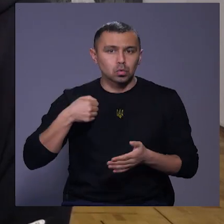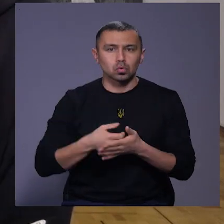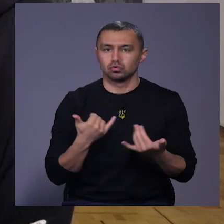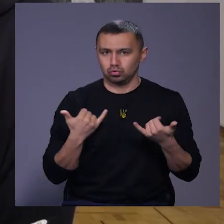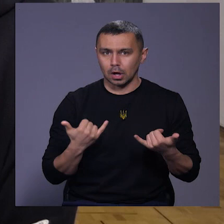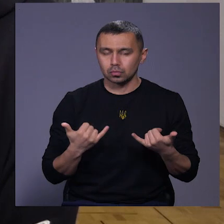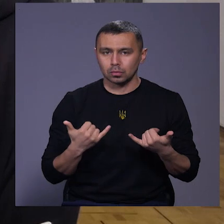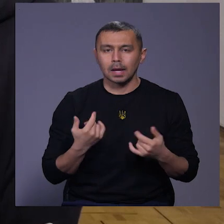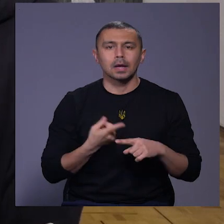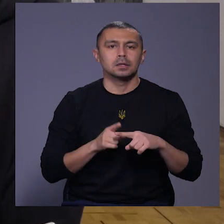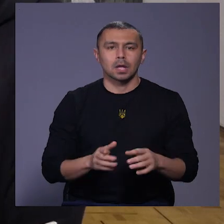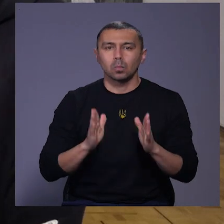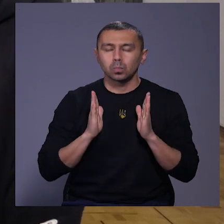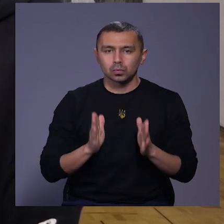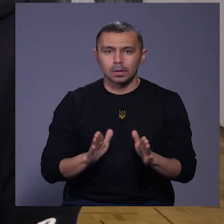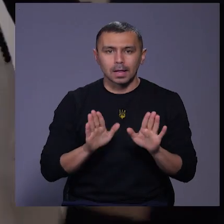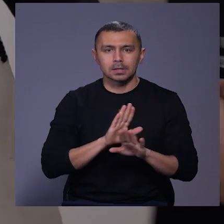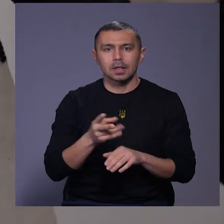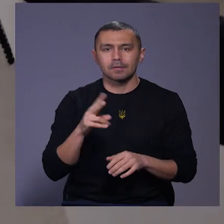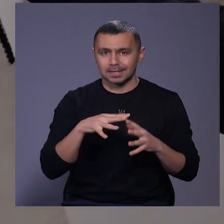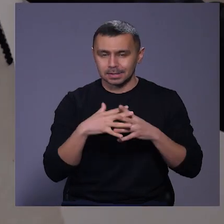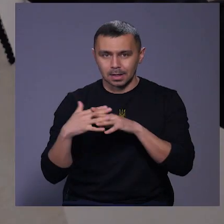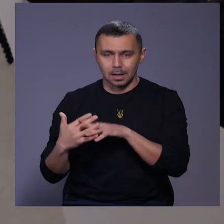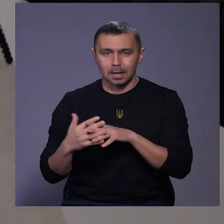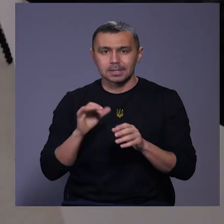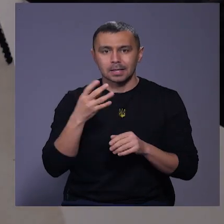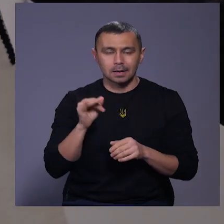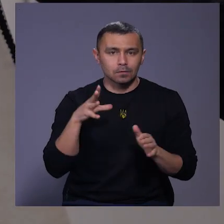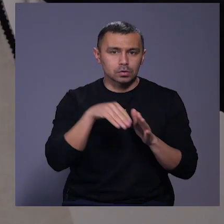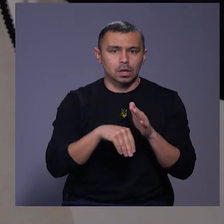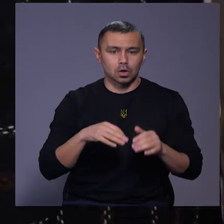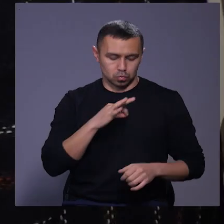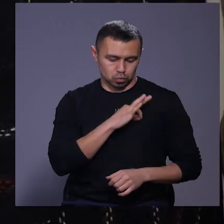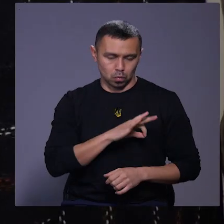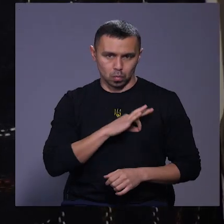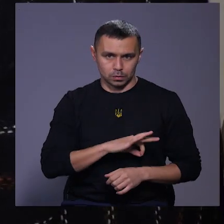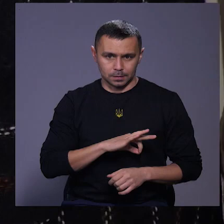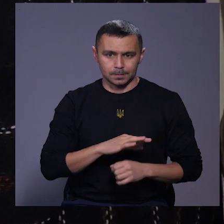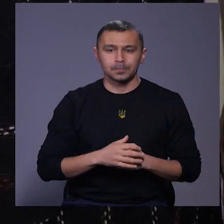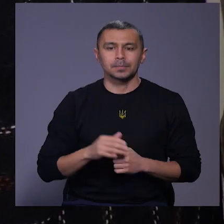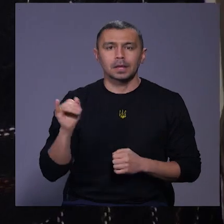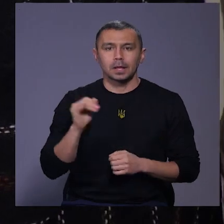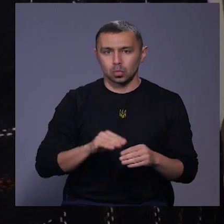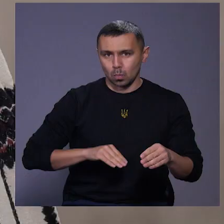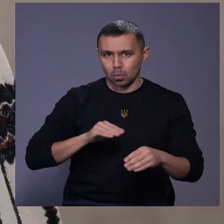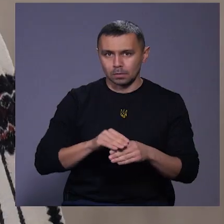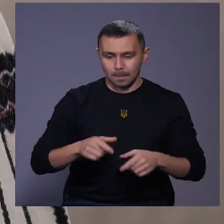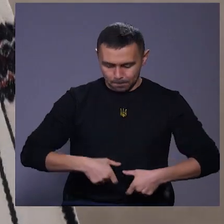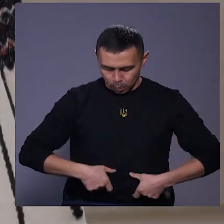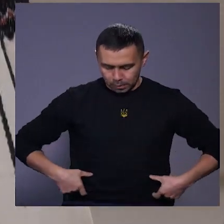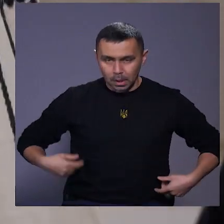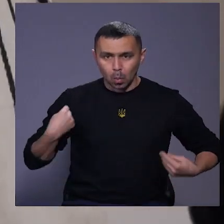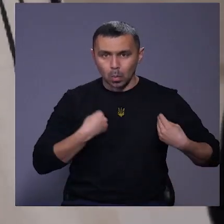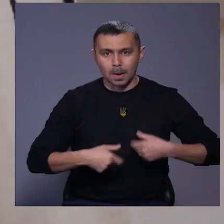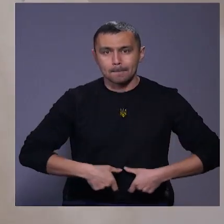сучасного. І це будуть лише два села. І стрій в включає сорочку, це натільний одяг, і доповнення поясний одяг,